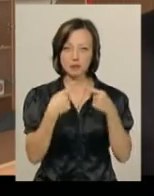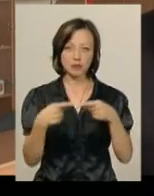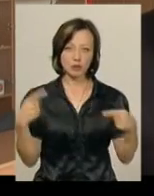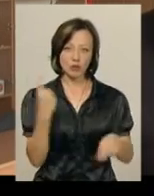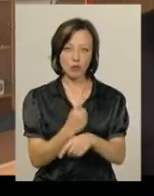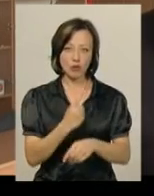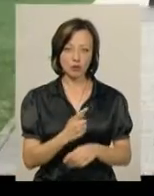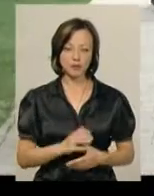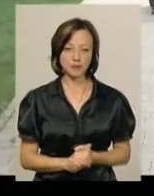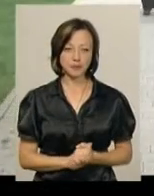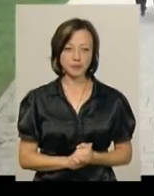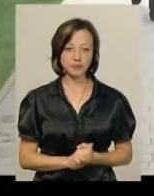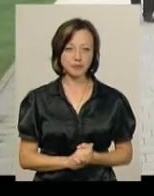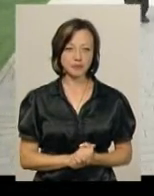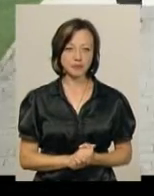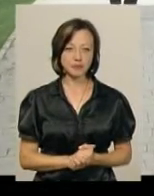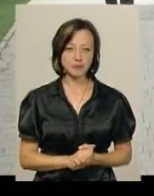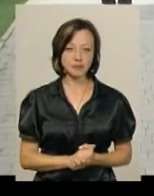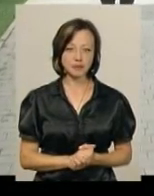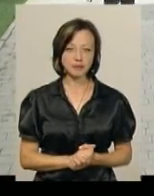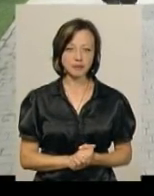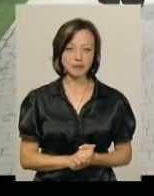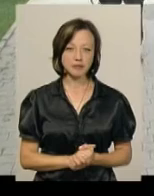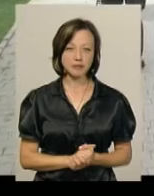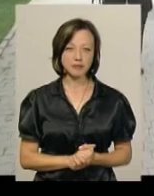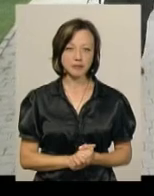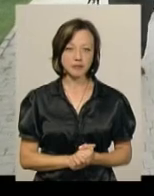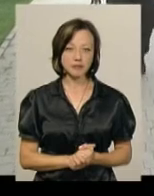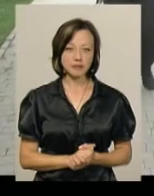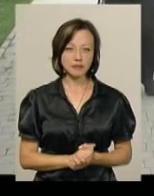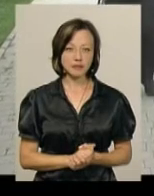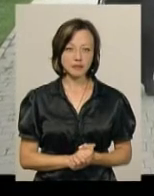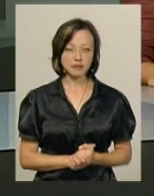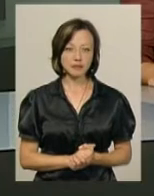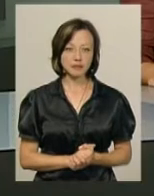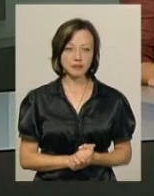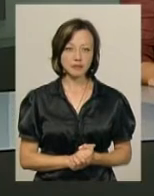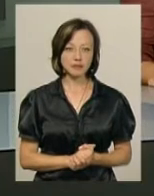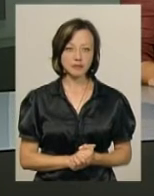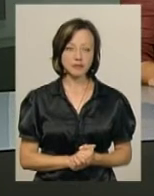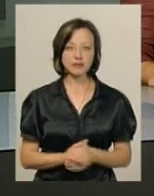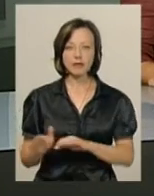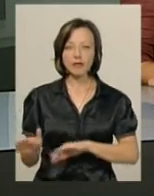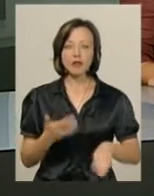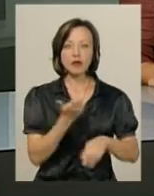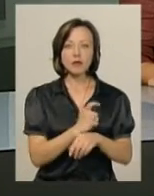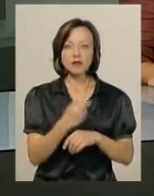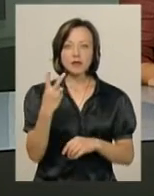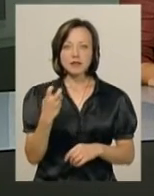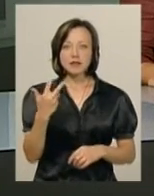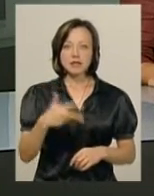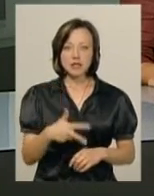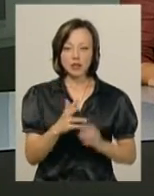заборонені до обігу. Дарина Денисенко, Іван Мовчан, новини Поділля Центр. Понад 230